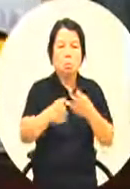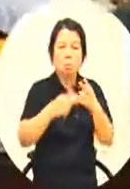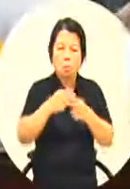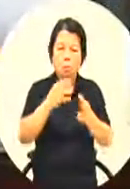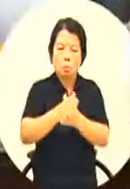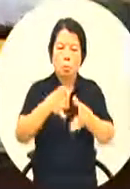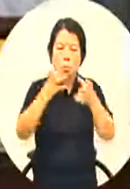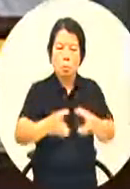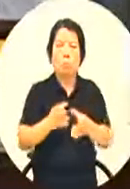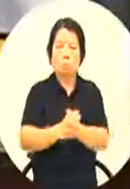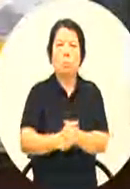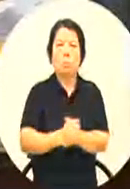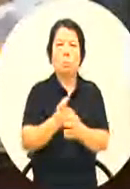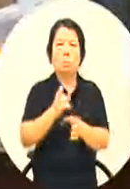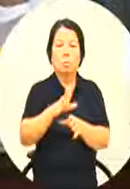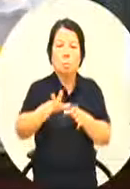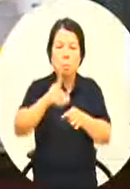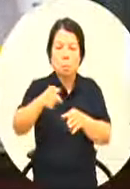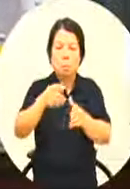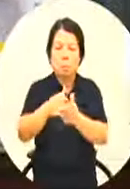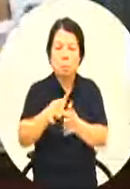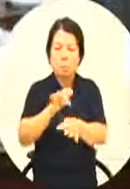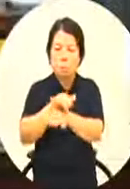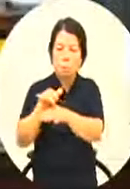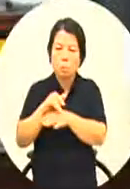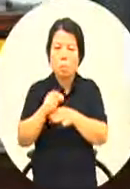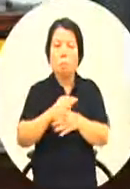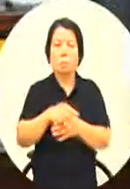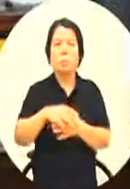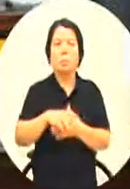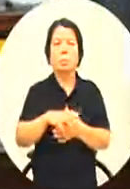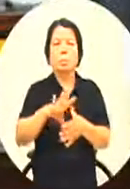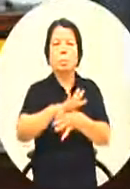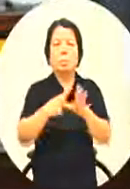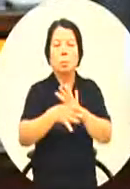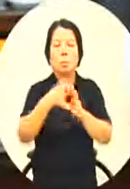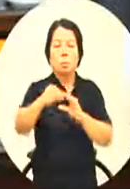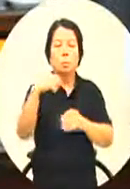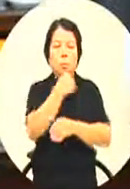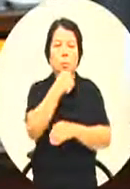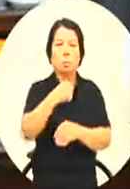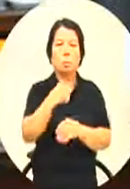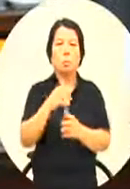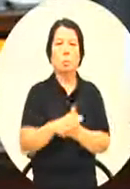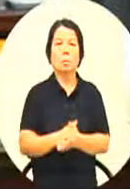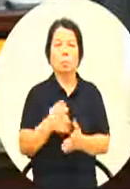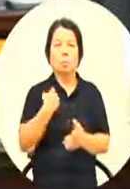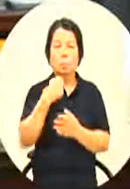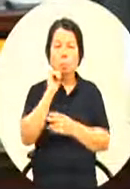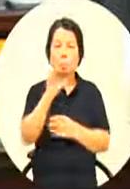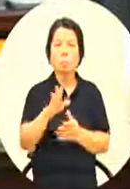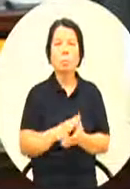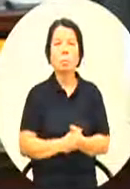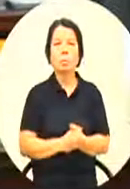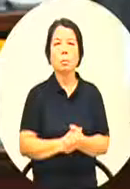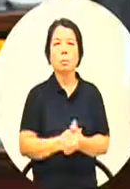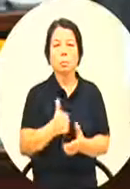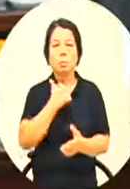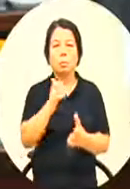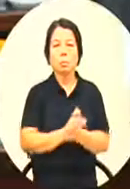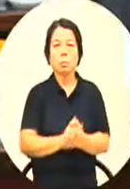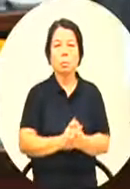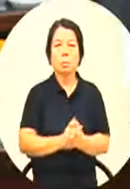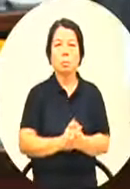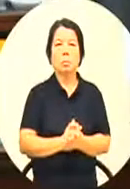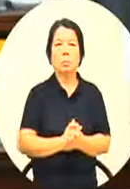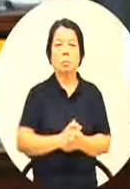建立第一手的资讯就可以取回让我们的整个台湾不然台湾我说的真的世界观是